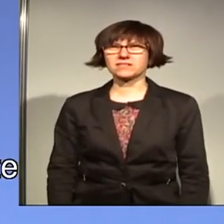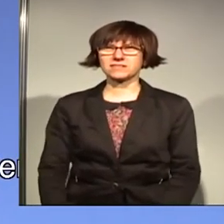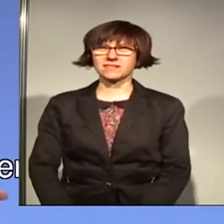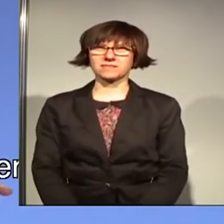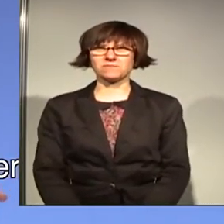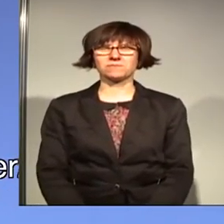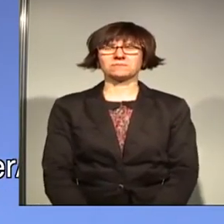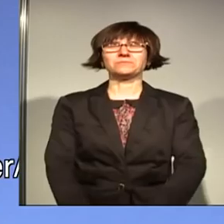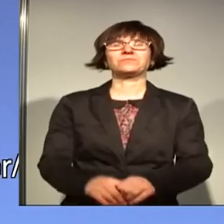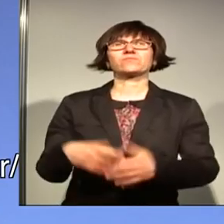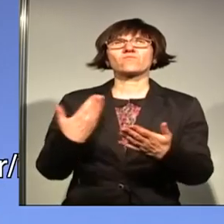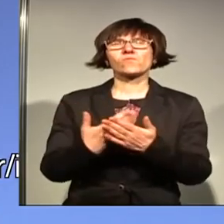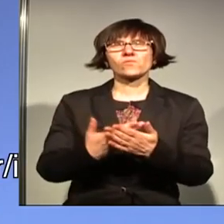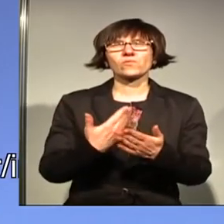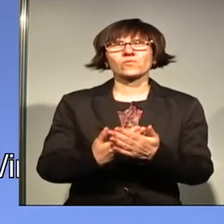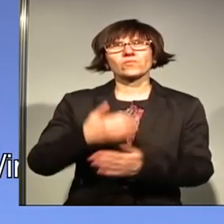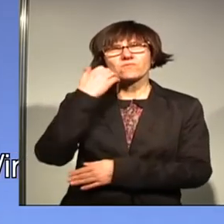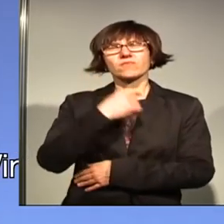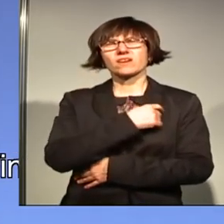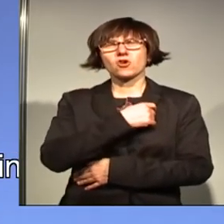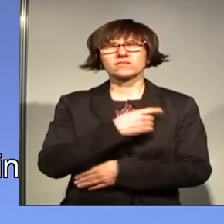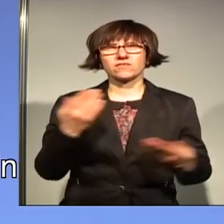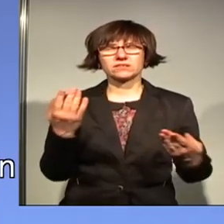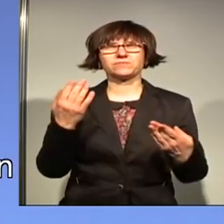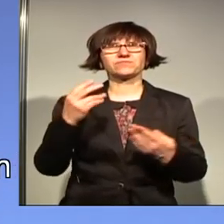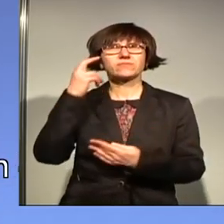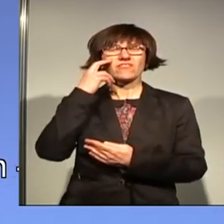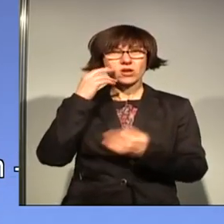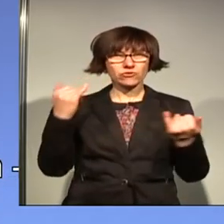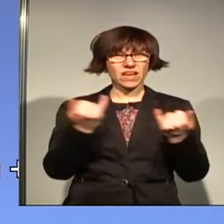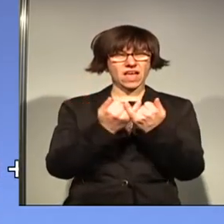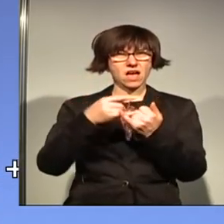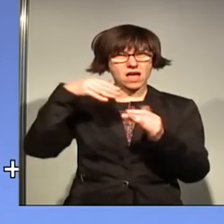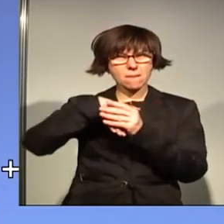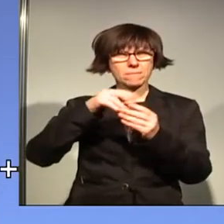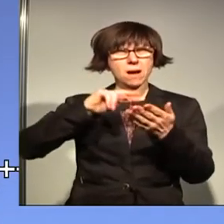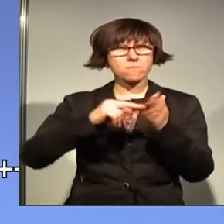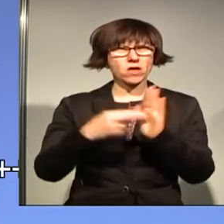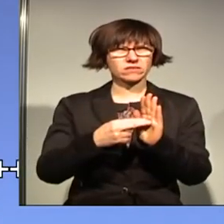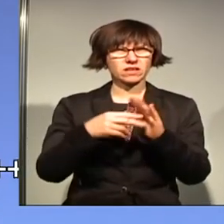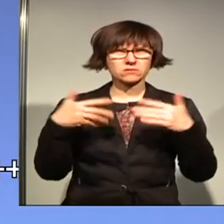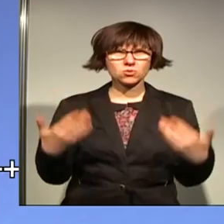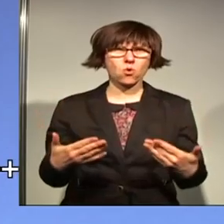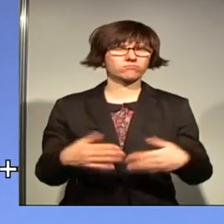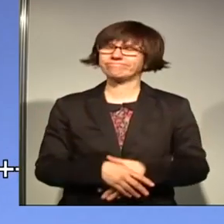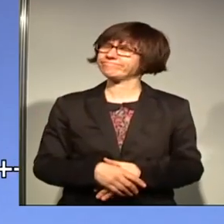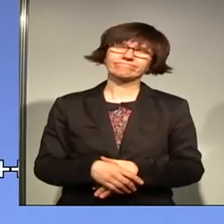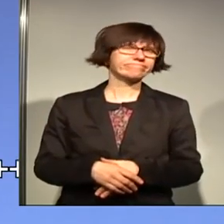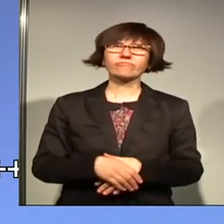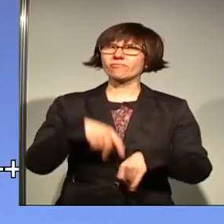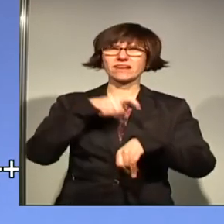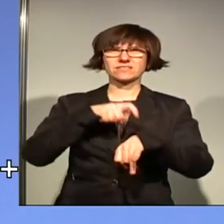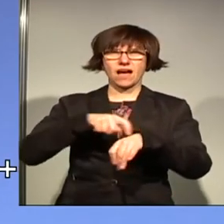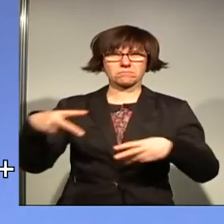Und dennoch, liebe Genossinnen und Genossen, eine Vernunftehe in der Politik, das ist bekanntermaßen eine zeitliche